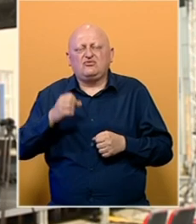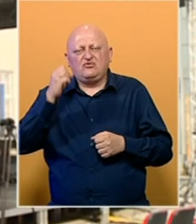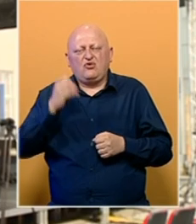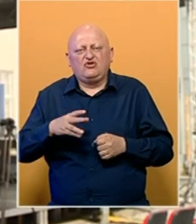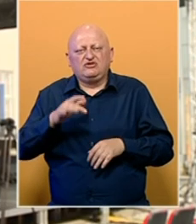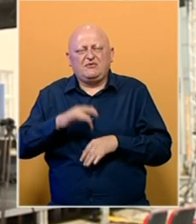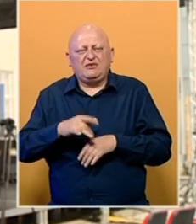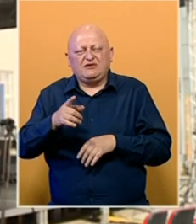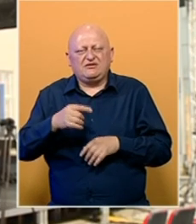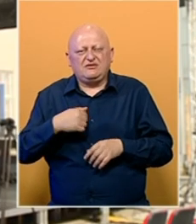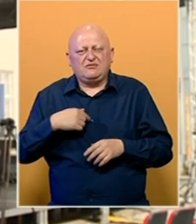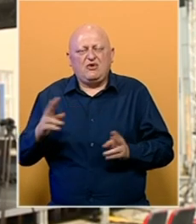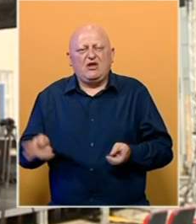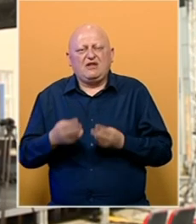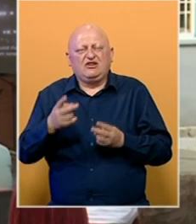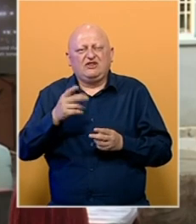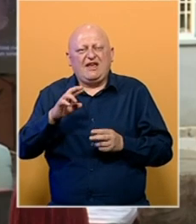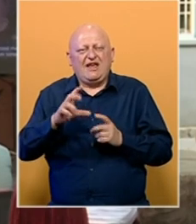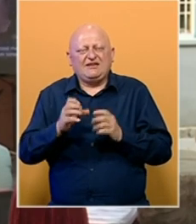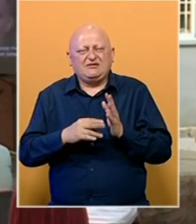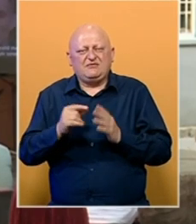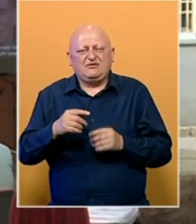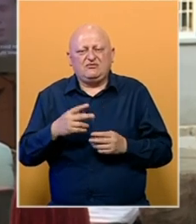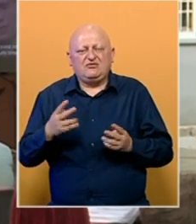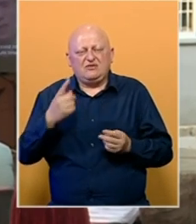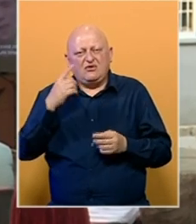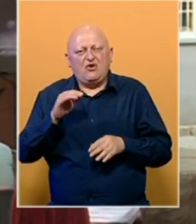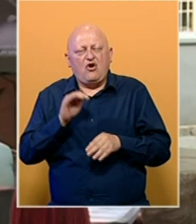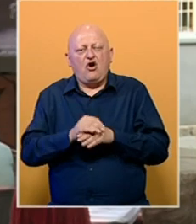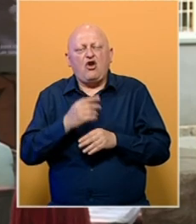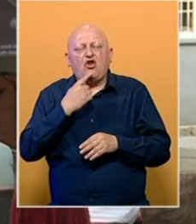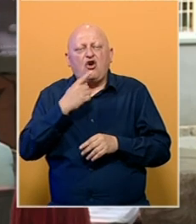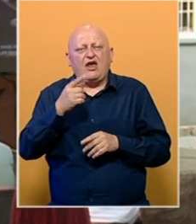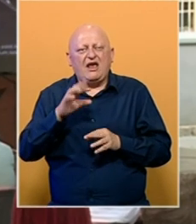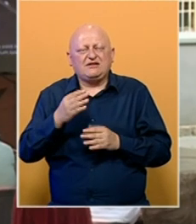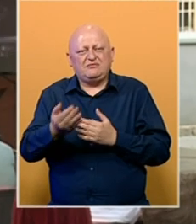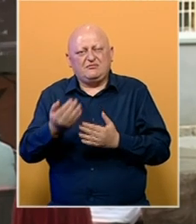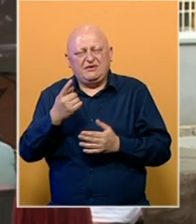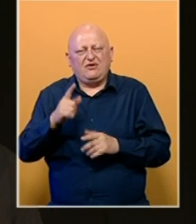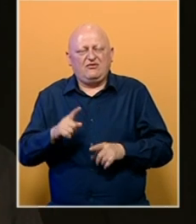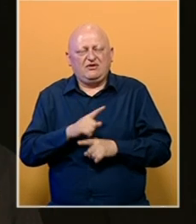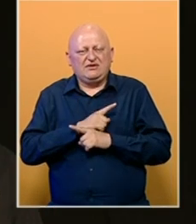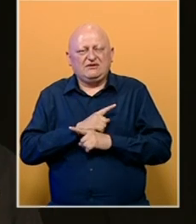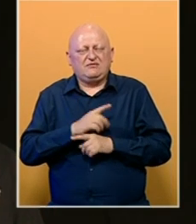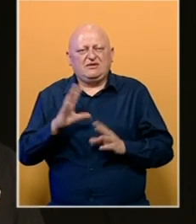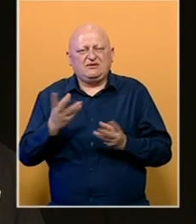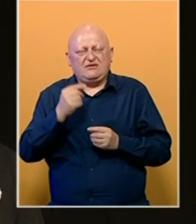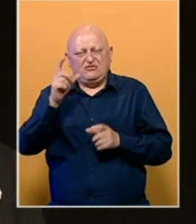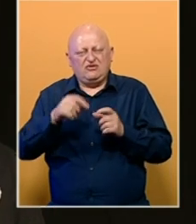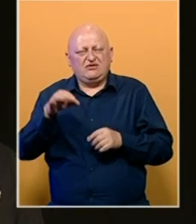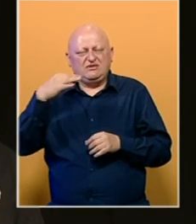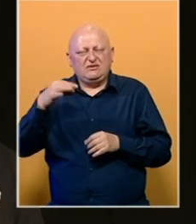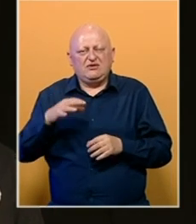Tu je započela moja potraga za Esmirom. U namjeri da otkrije ko je bio Esmir prije njegove smrti zajedno sa ljudima iz